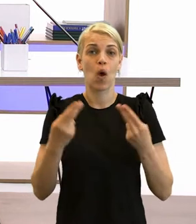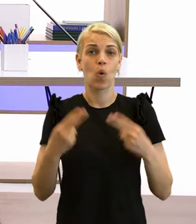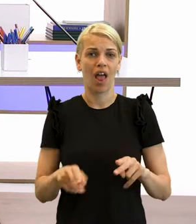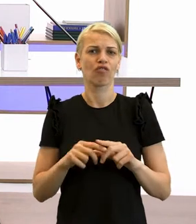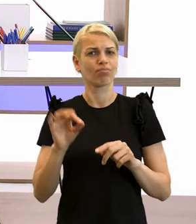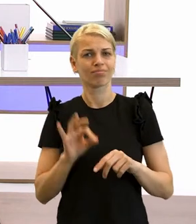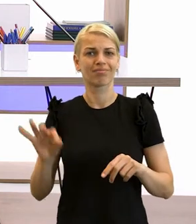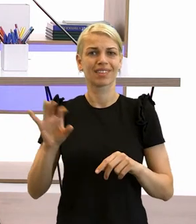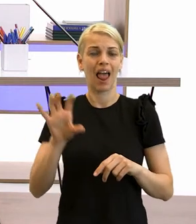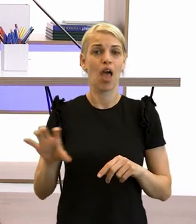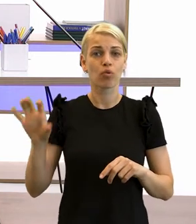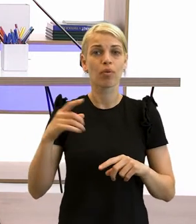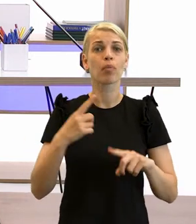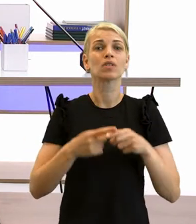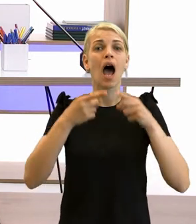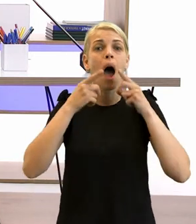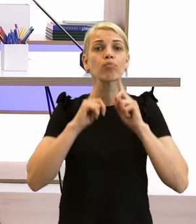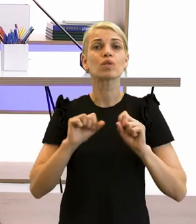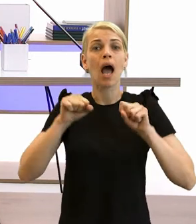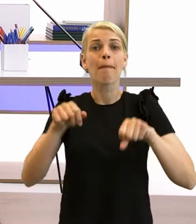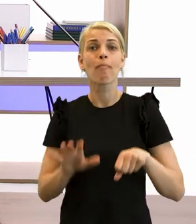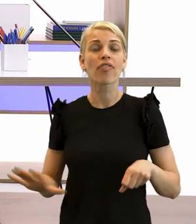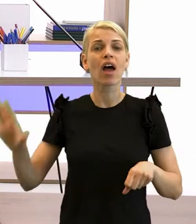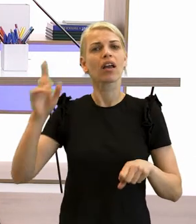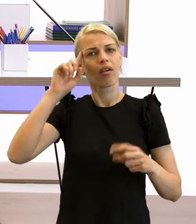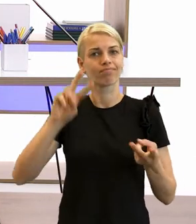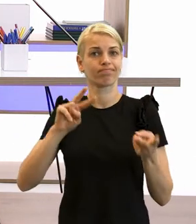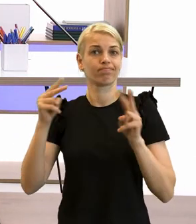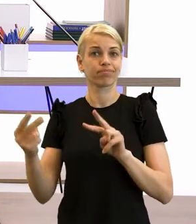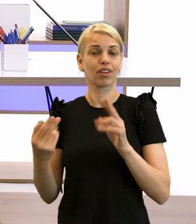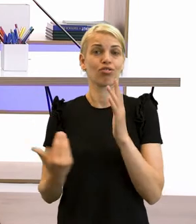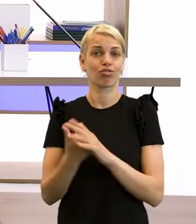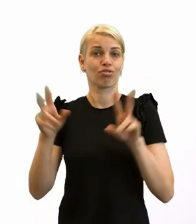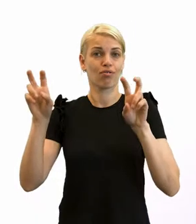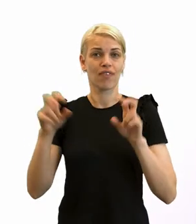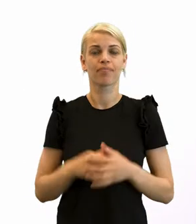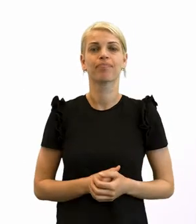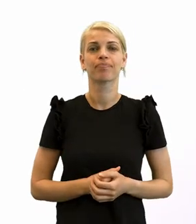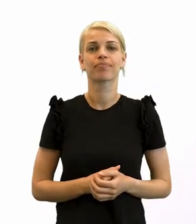Európe a ako sa Habsburská monarchia premenovala na úplne nový štát.